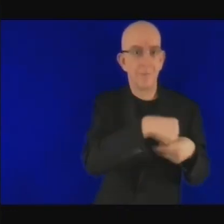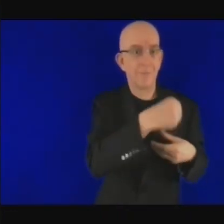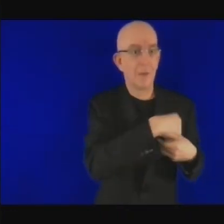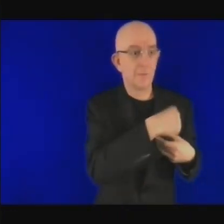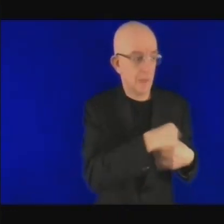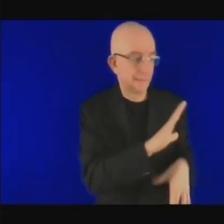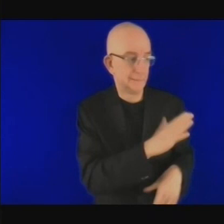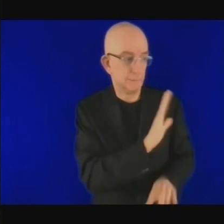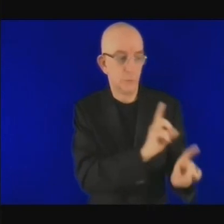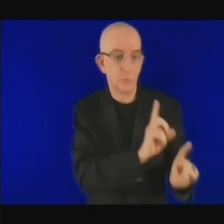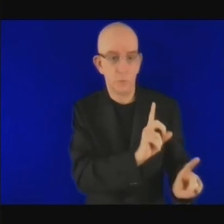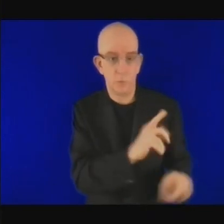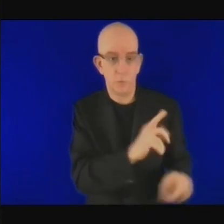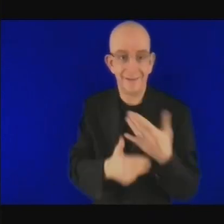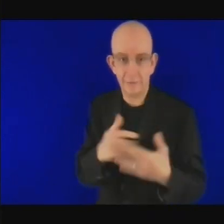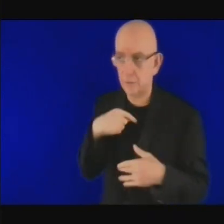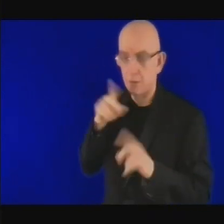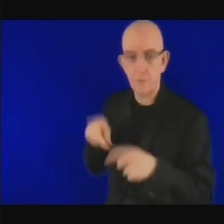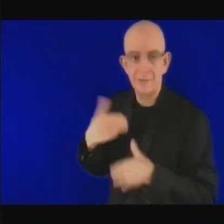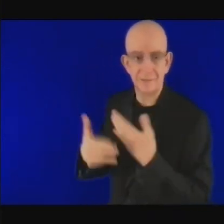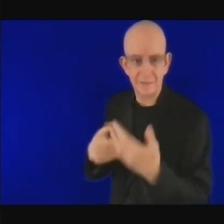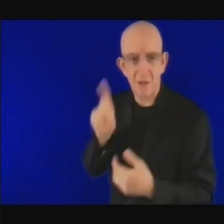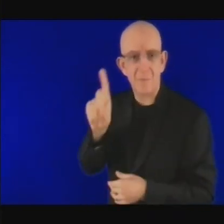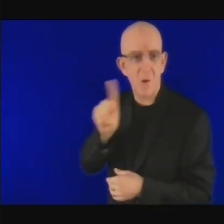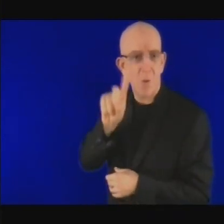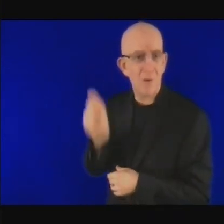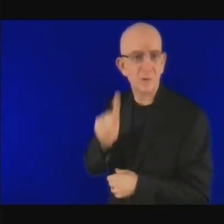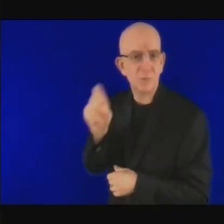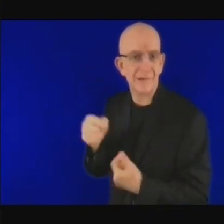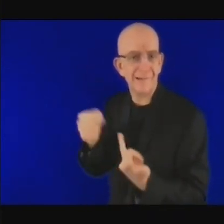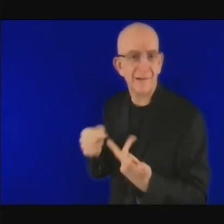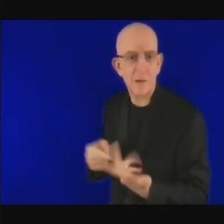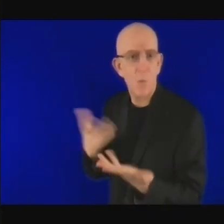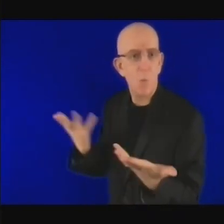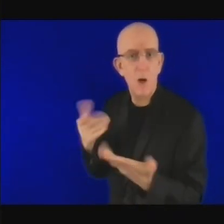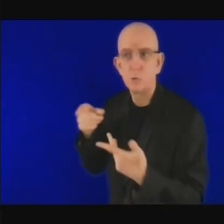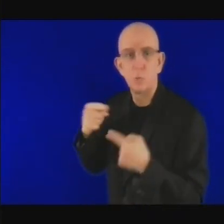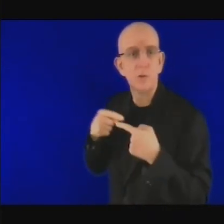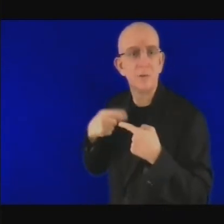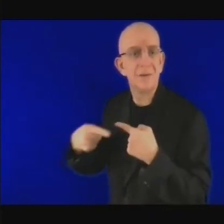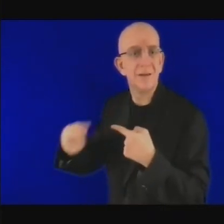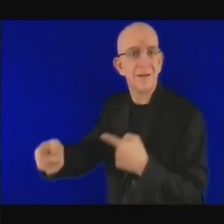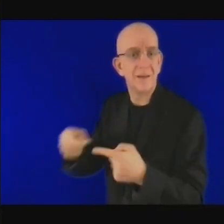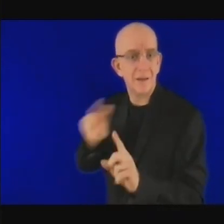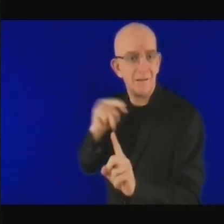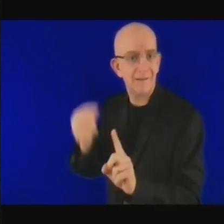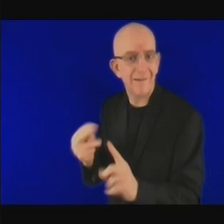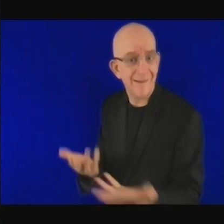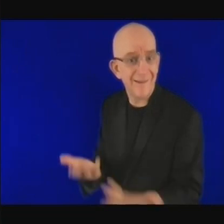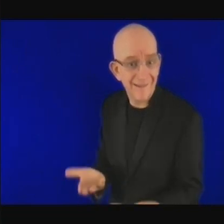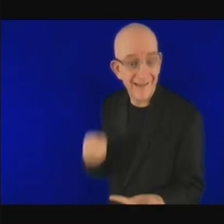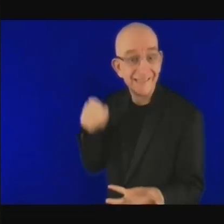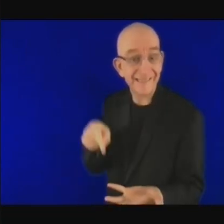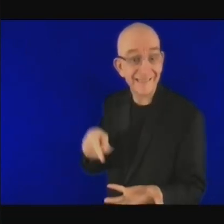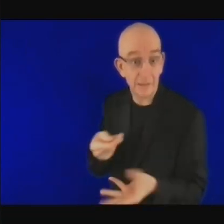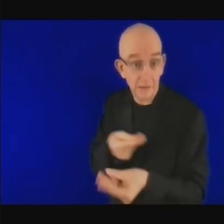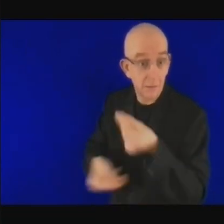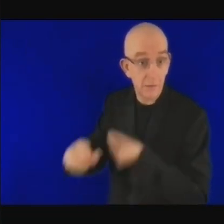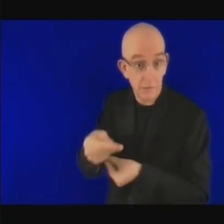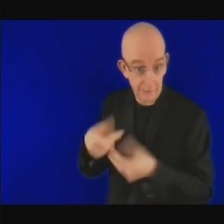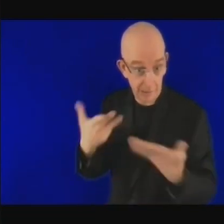durabilité du financement dans quel projet est-ce que vous travaillez sous l'angle du financement durable